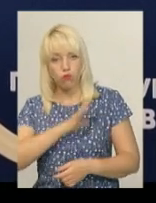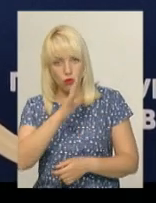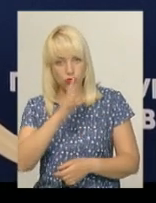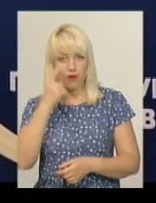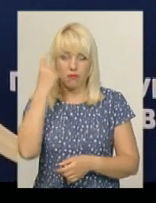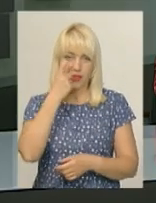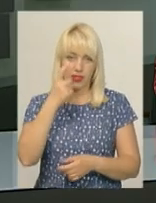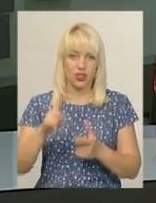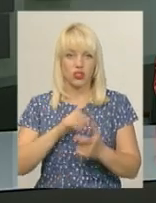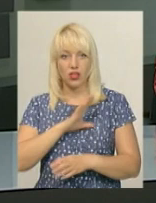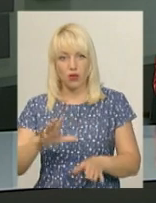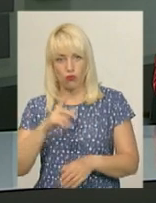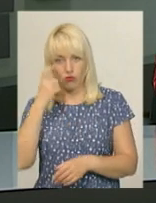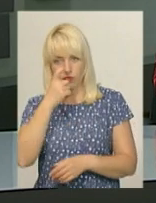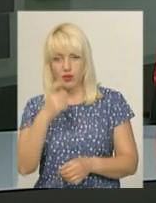'яніння.